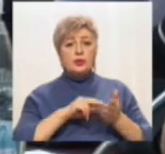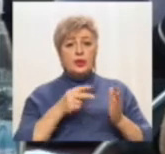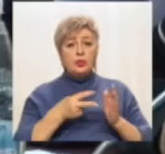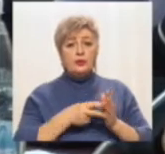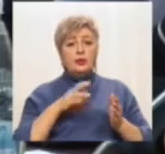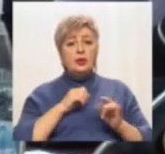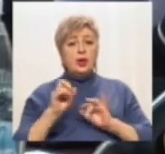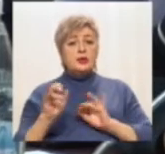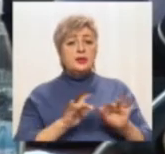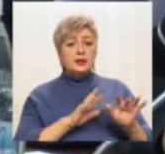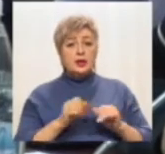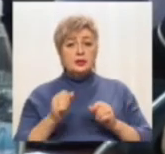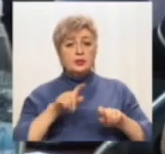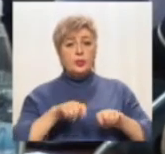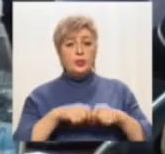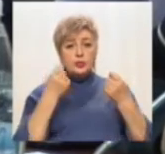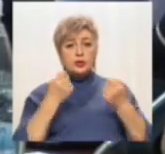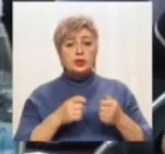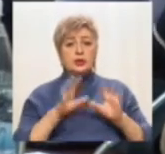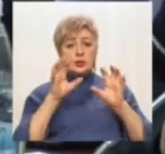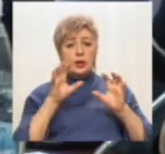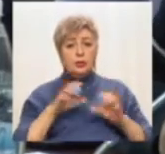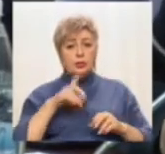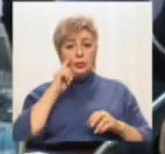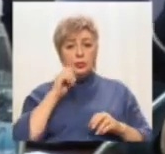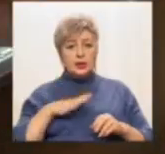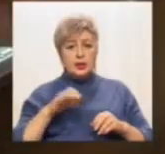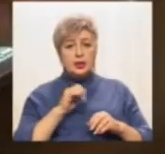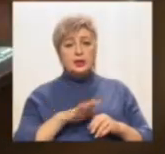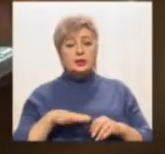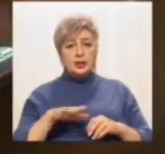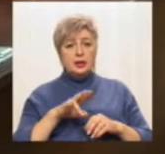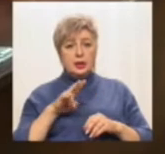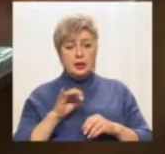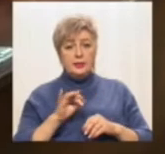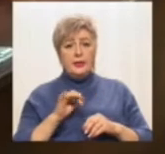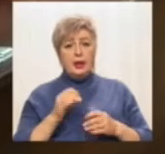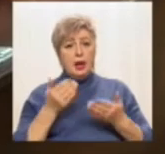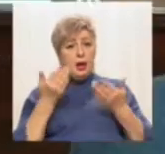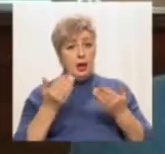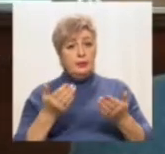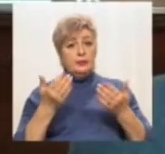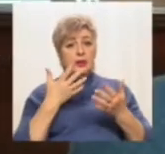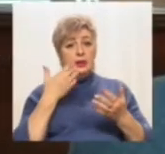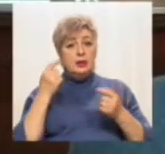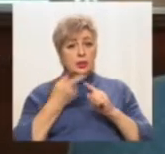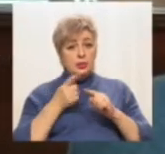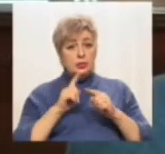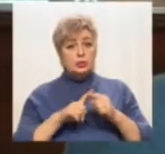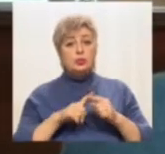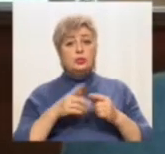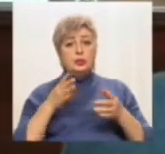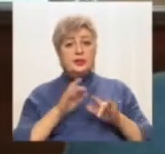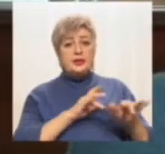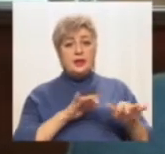в порушення закону України про оцінку впливу над довкілля? А ви цю діяльність вже розпочали будівельними роботами.